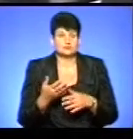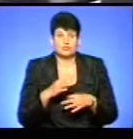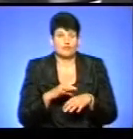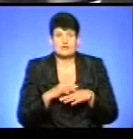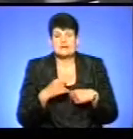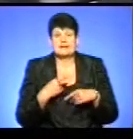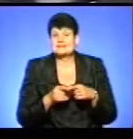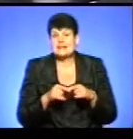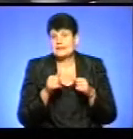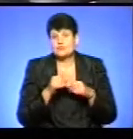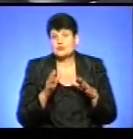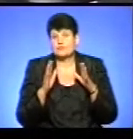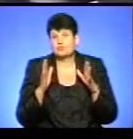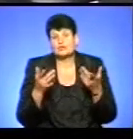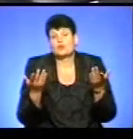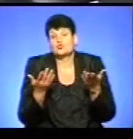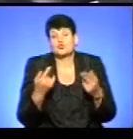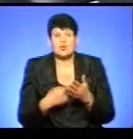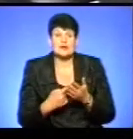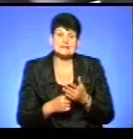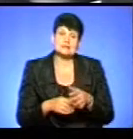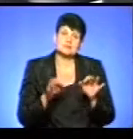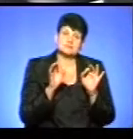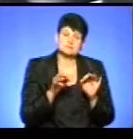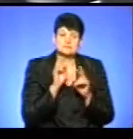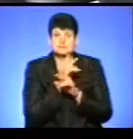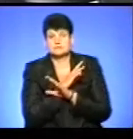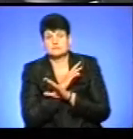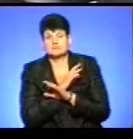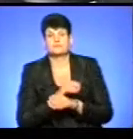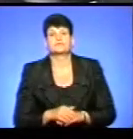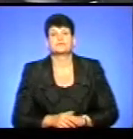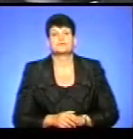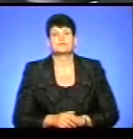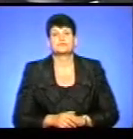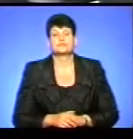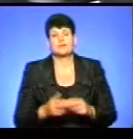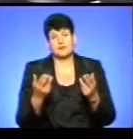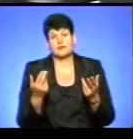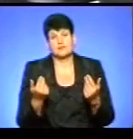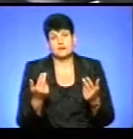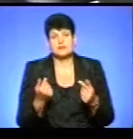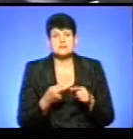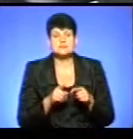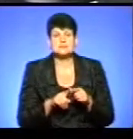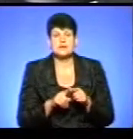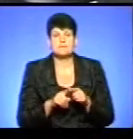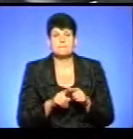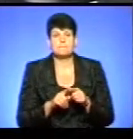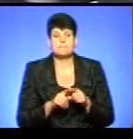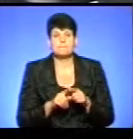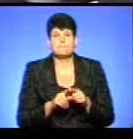неможливо буде якось доказати, так це чи ні. Так. Тобто, цей пункт у